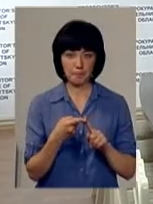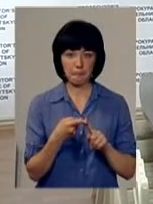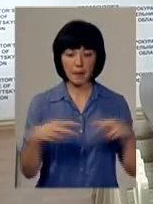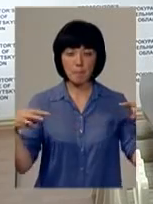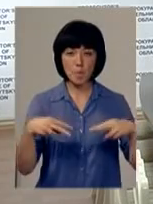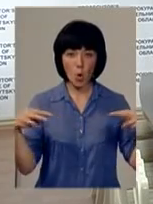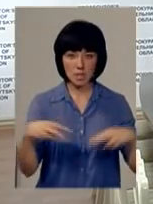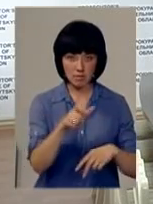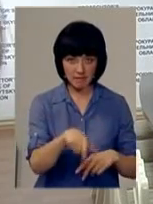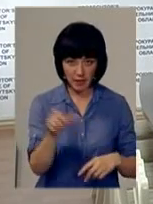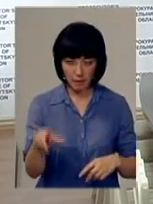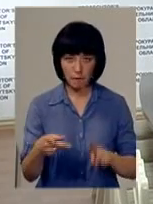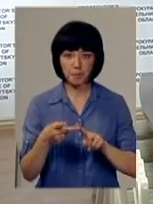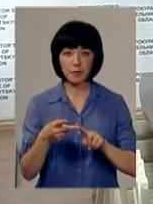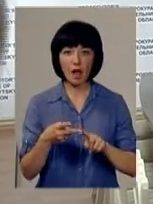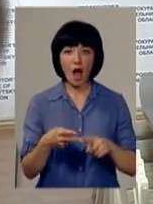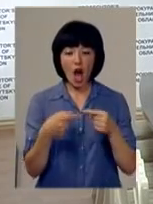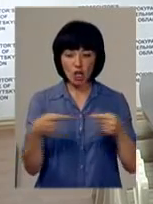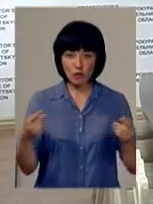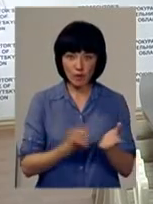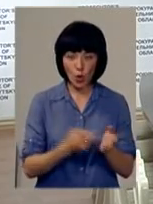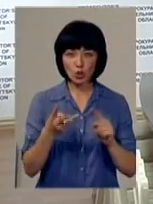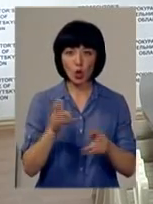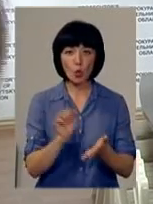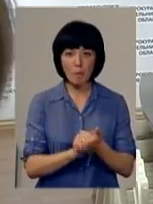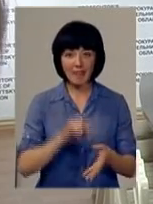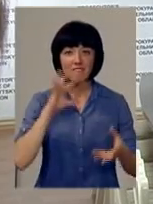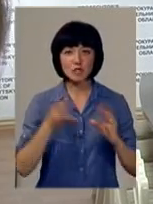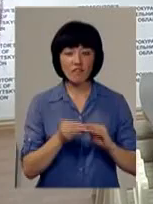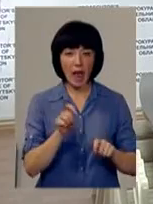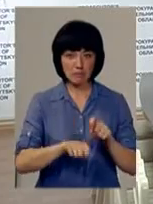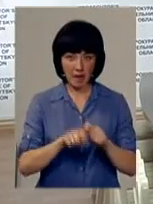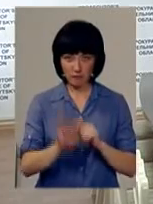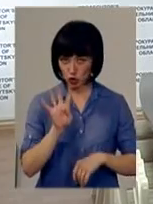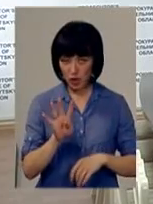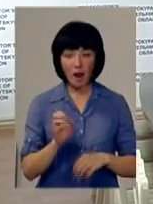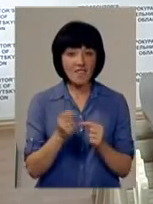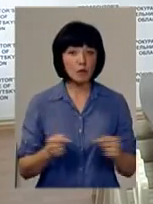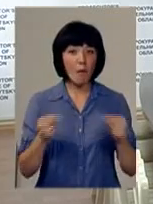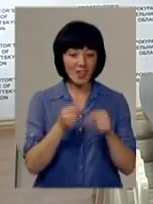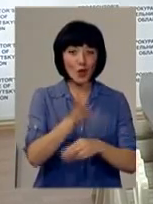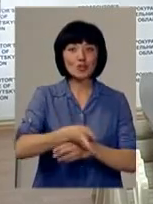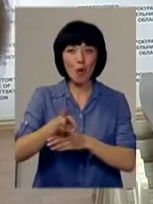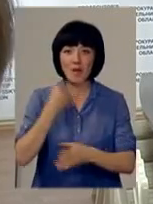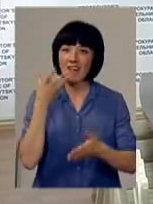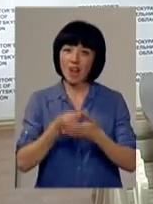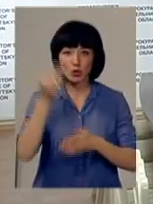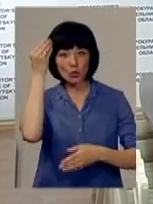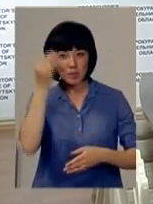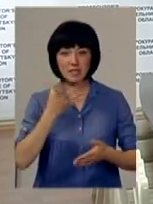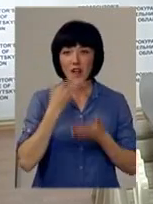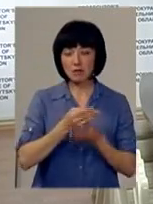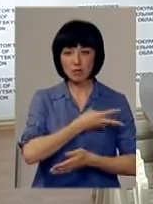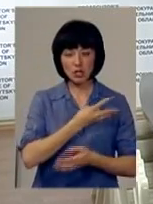показання свідків, речові докази, документи та висновки експертів. Відповідно, зйомка на власний розсуд за